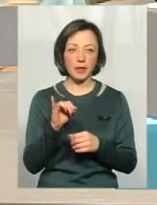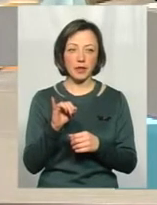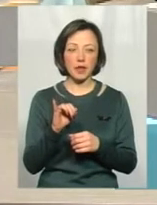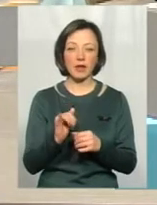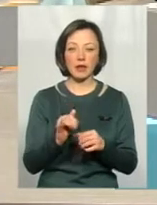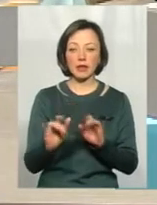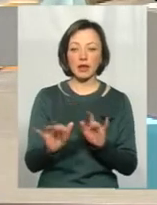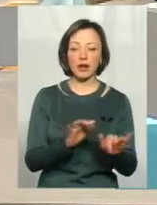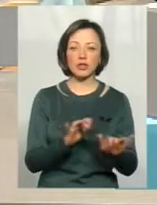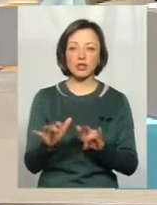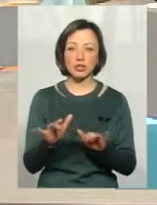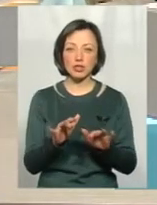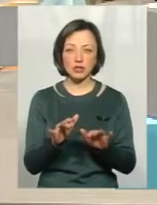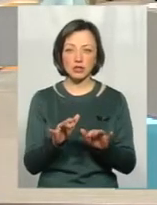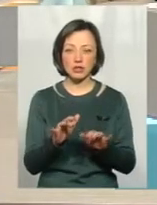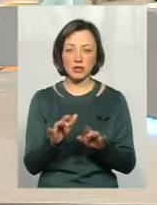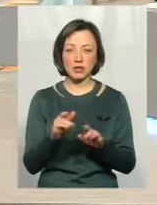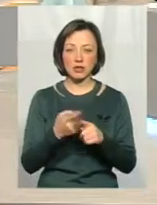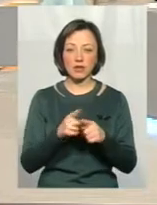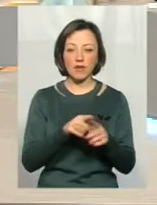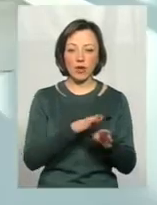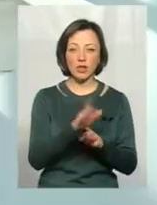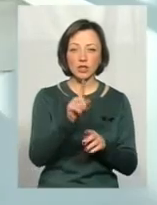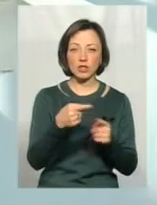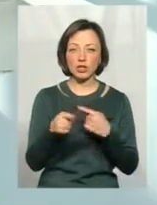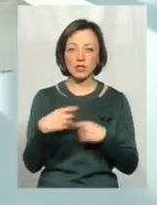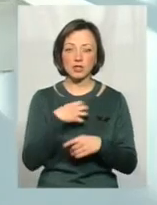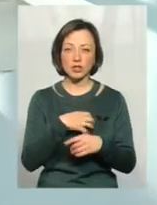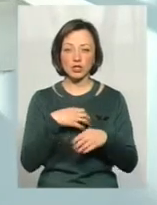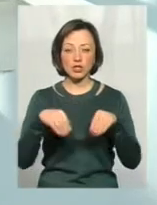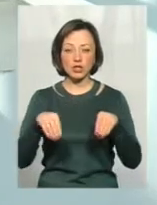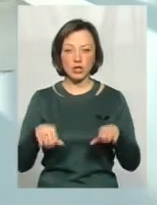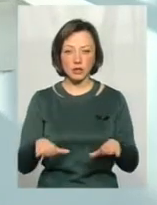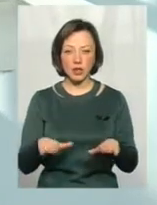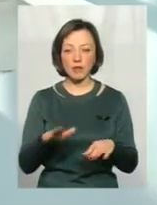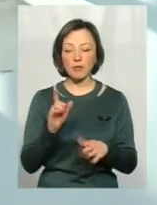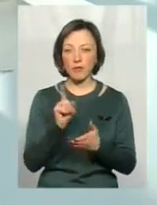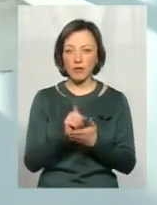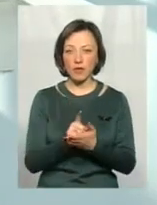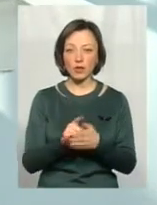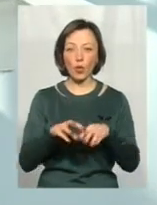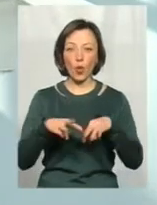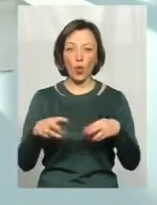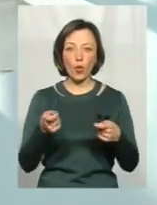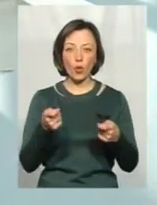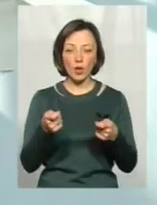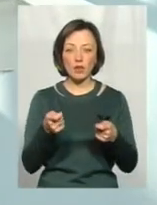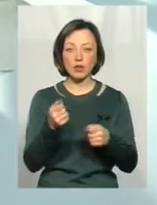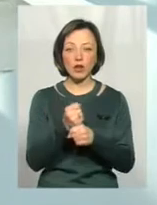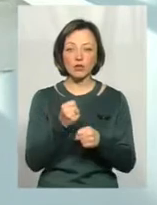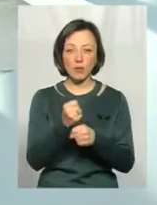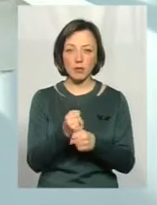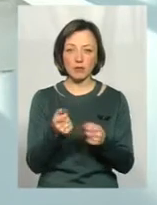тактичні ходи для виконання тих чи інших стратегічних рішень. Він повинен чітко розробити